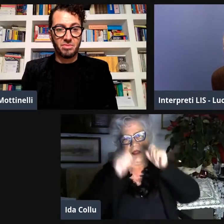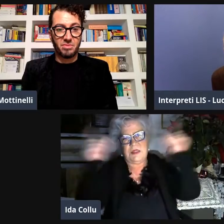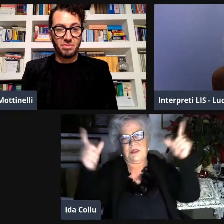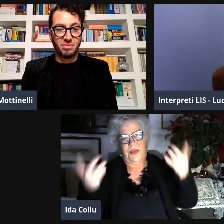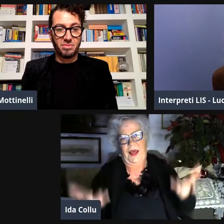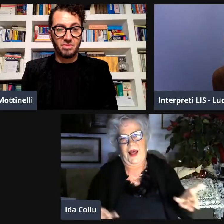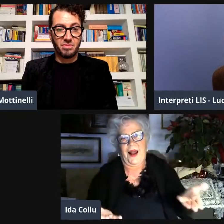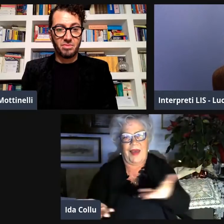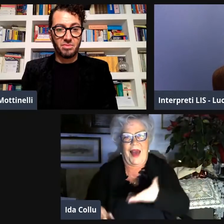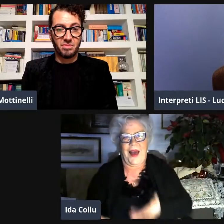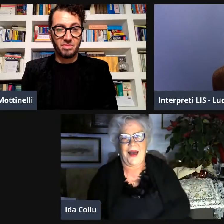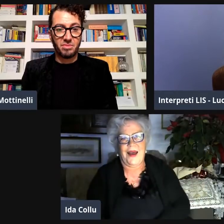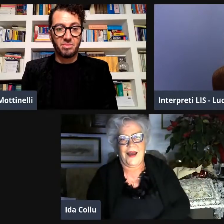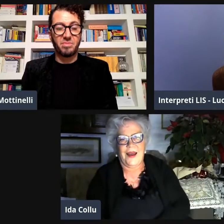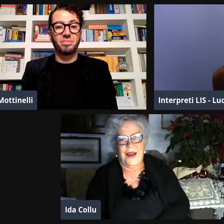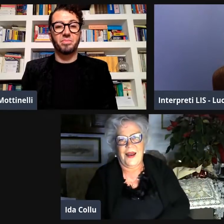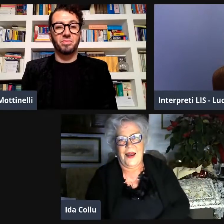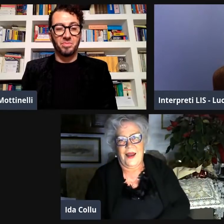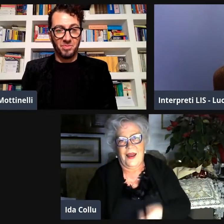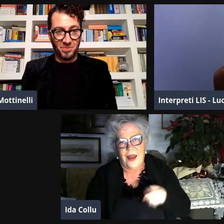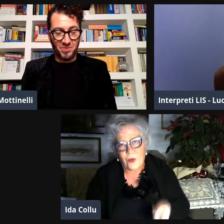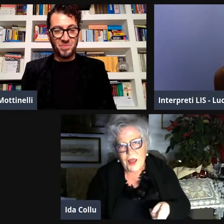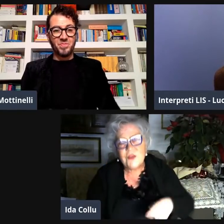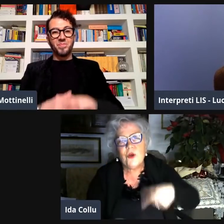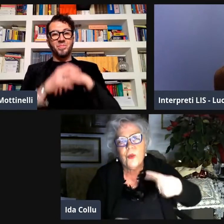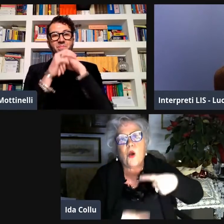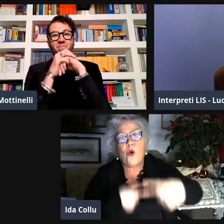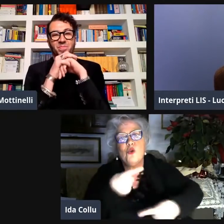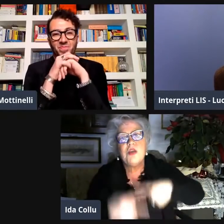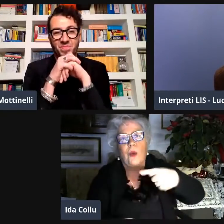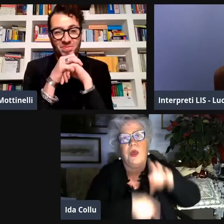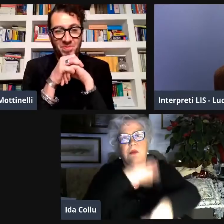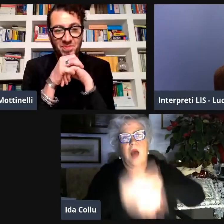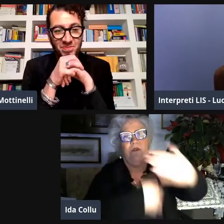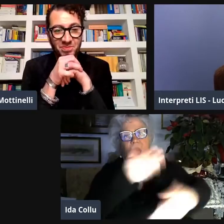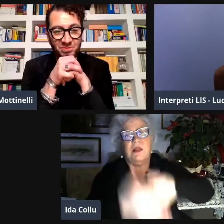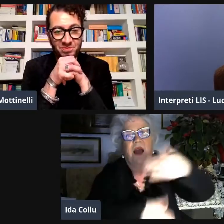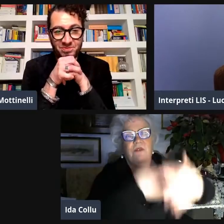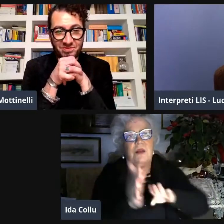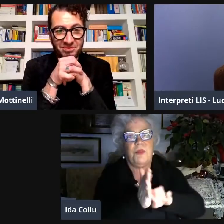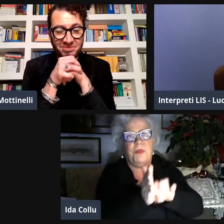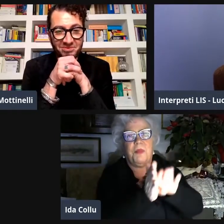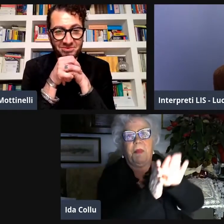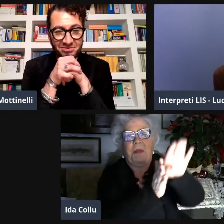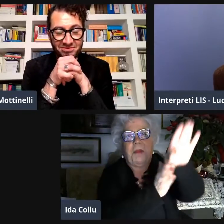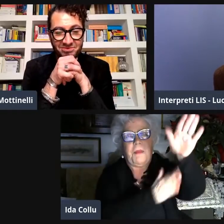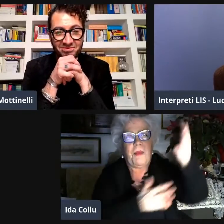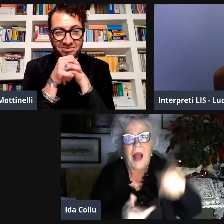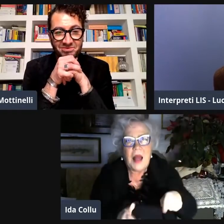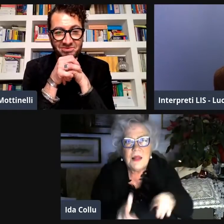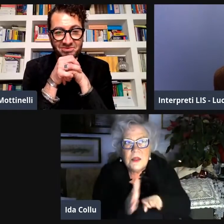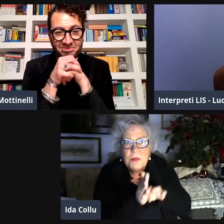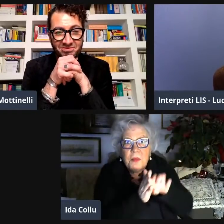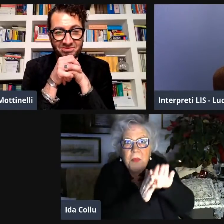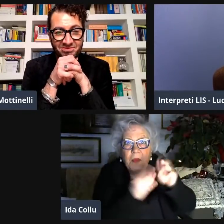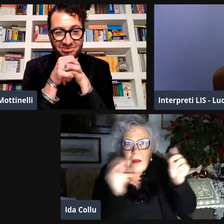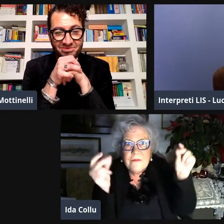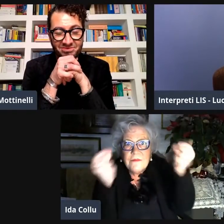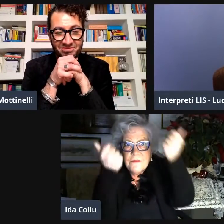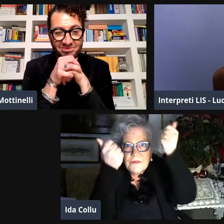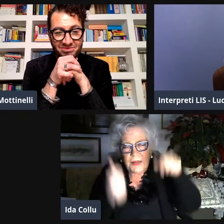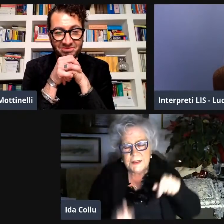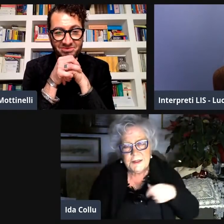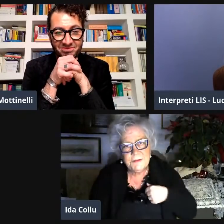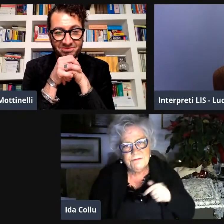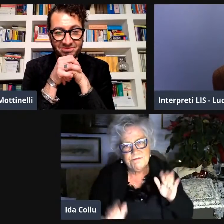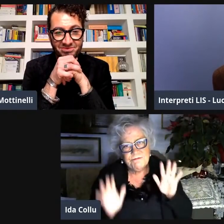anche se poi è sempre stato nascosto questo patrimonio e quindi è per questo che dico che bisogna andare avanti e continuare